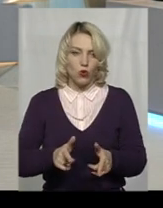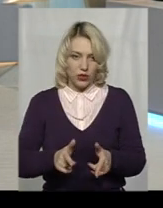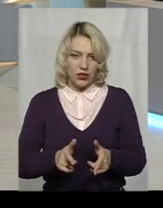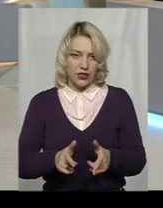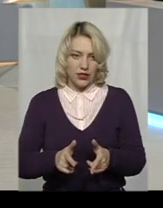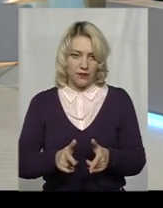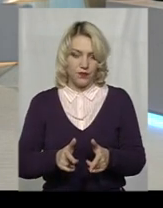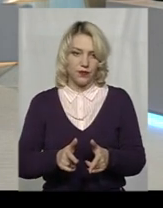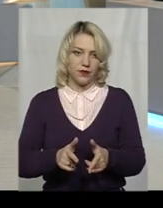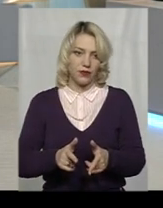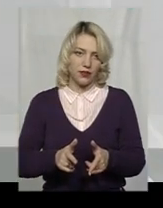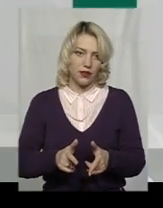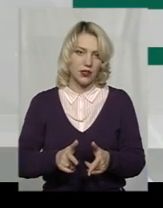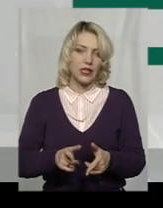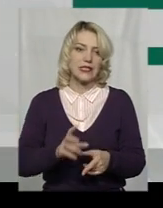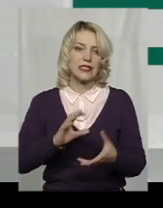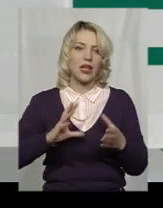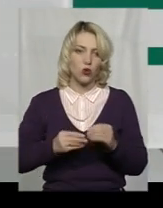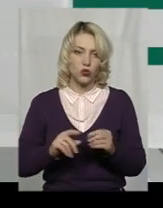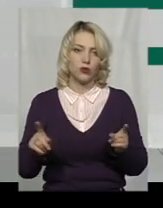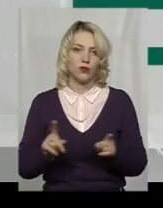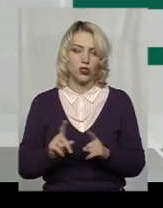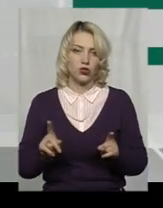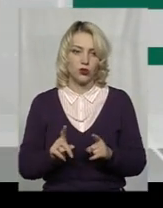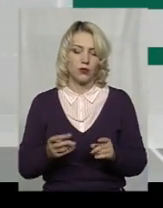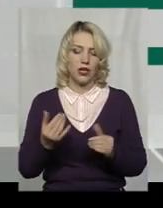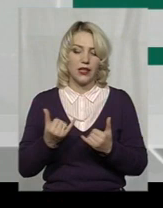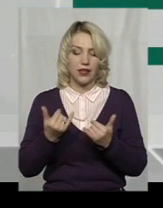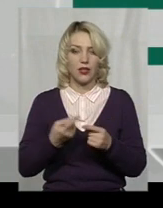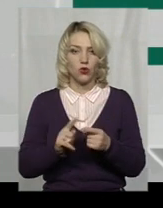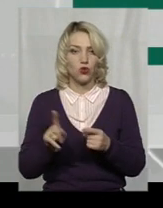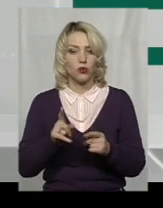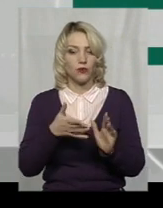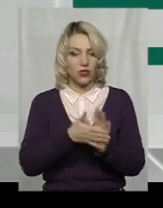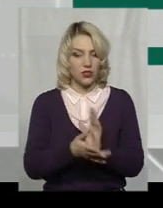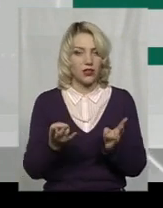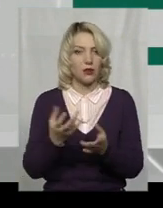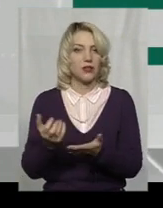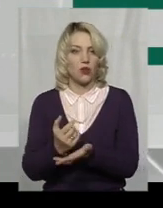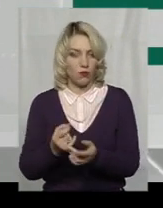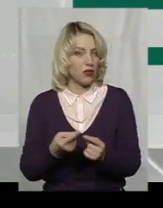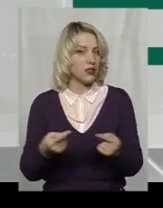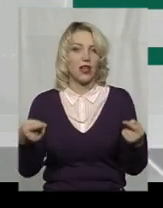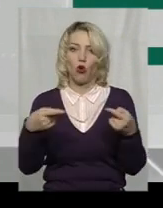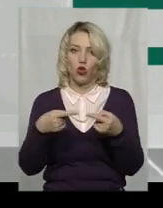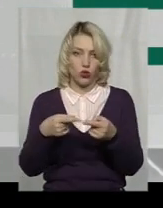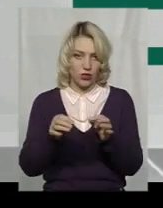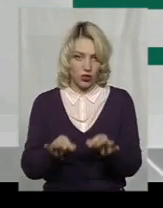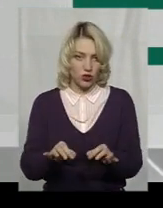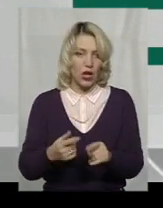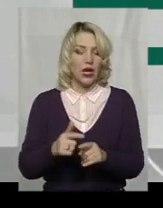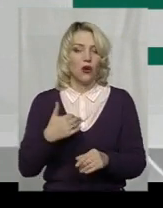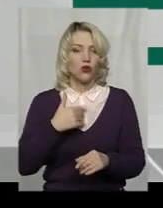заключенням, що для того, щоб витрачати, потрібно заробляти. Це однозначно. Я хочу навести декілька